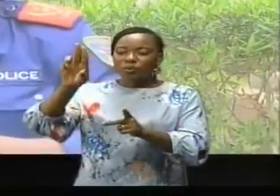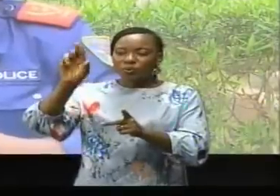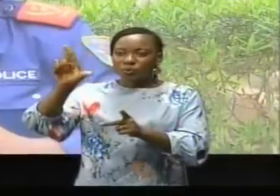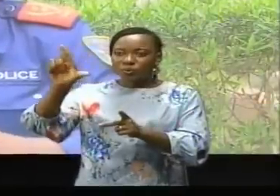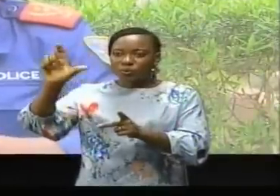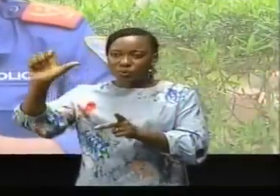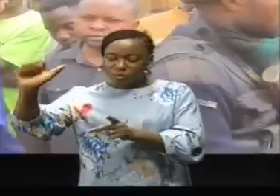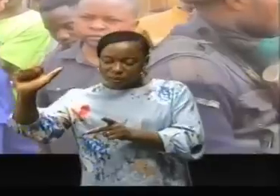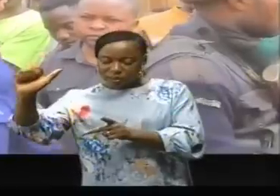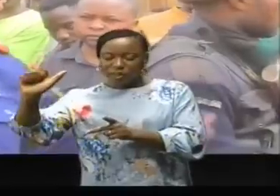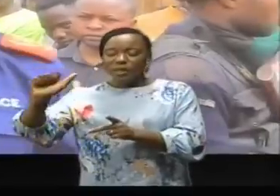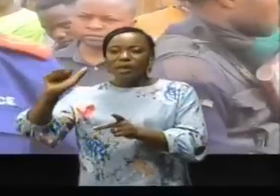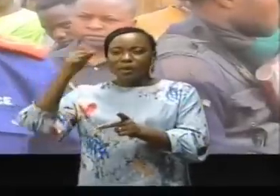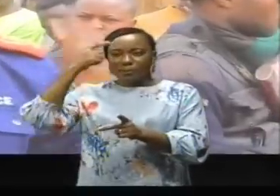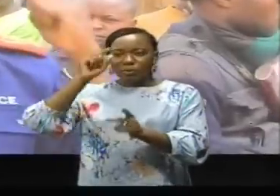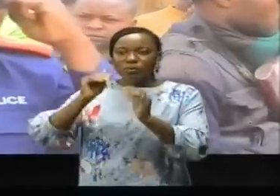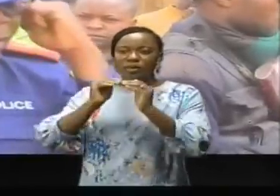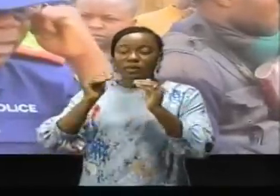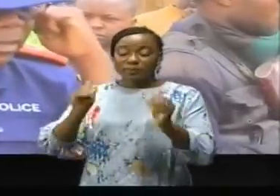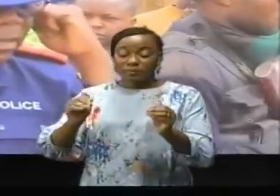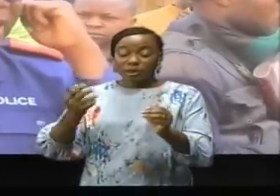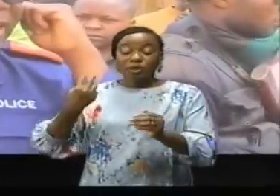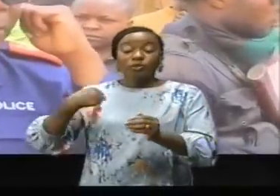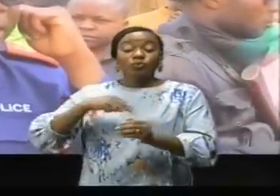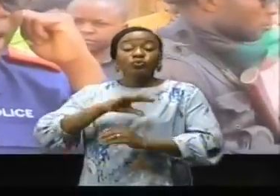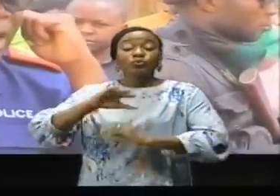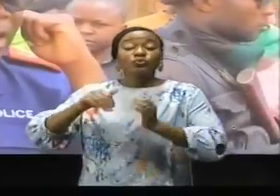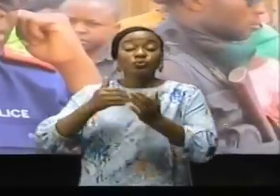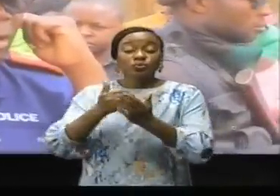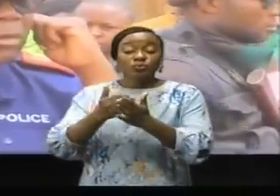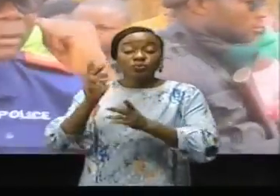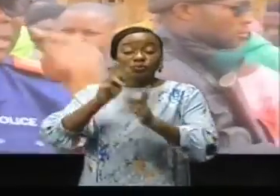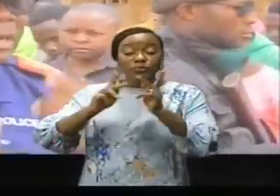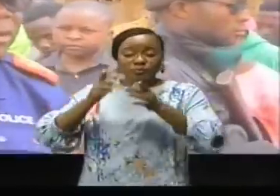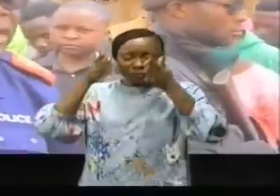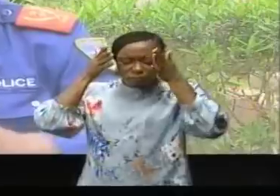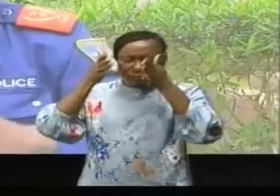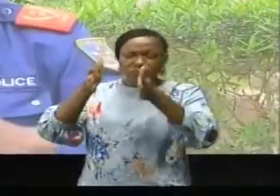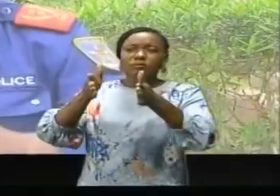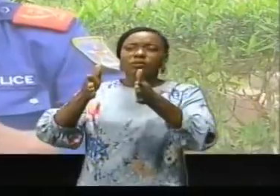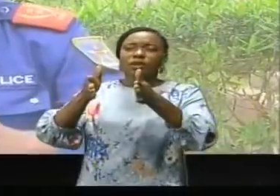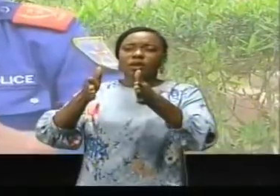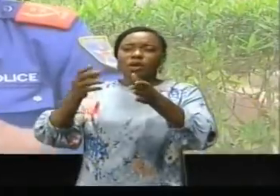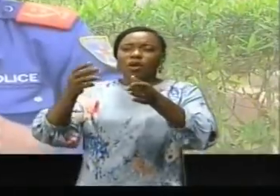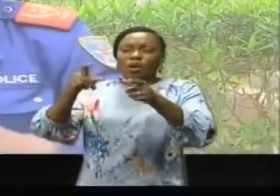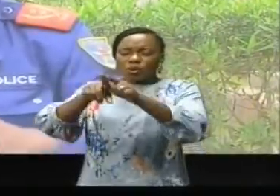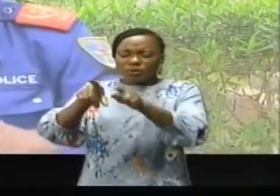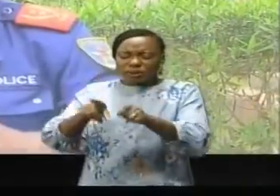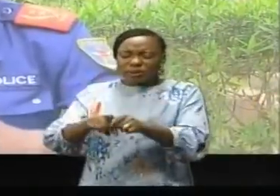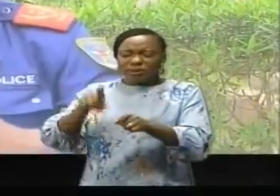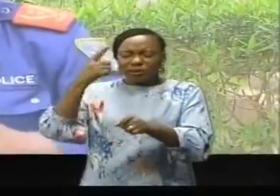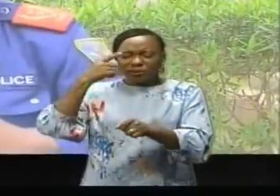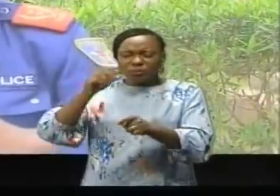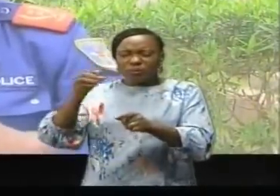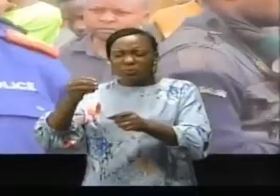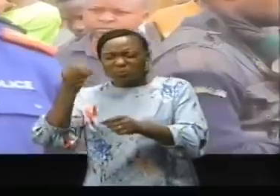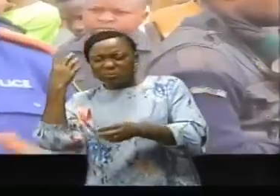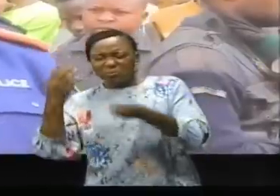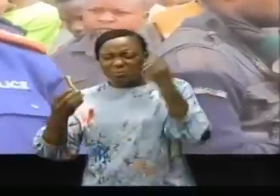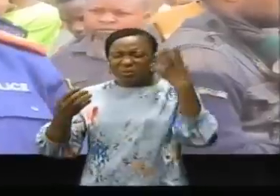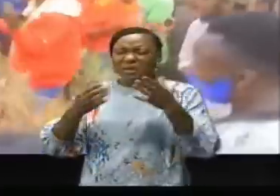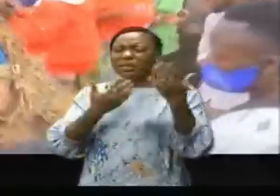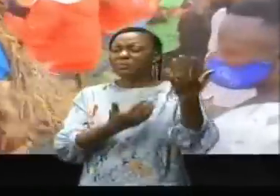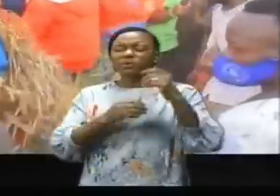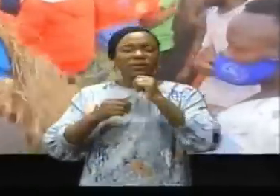Nous devons focaliser notre regard vers la même direction et nous concentrer sur ce qui va nous unir que de nous distraire par ce qui nous